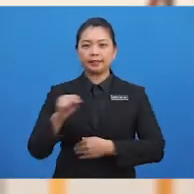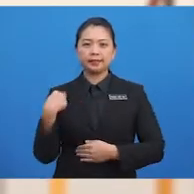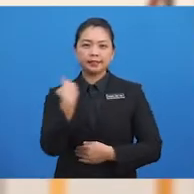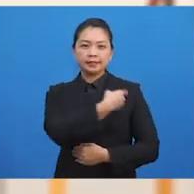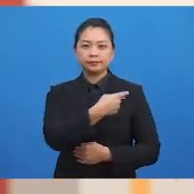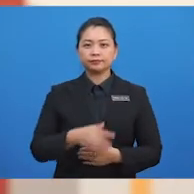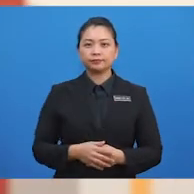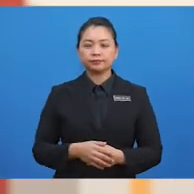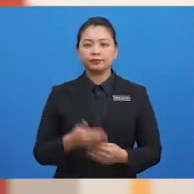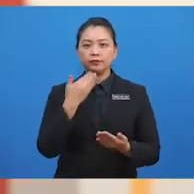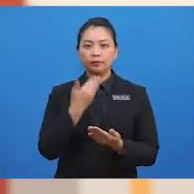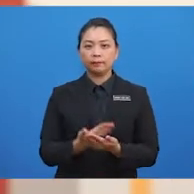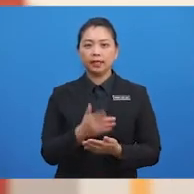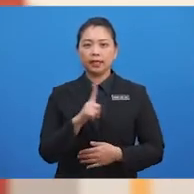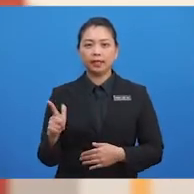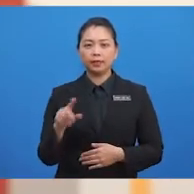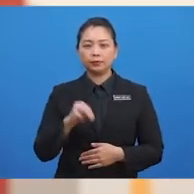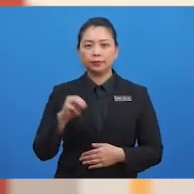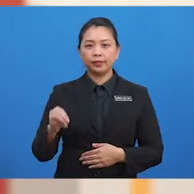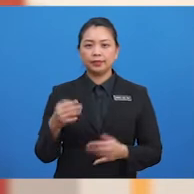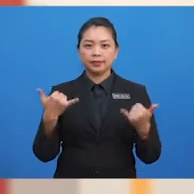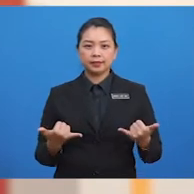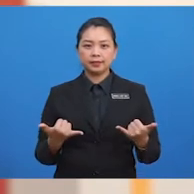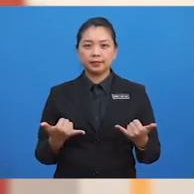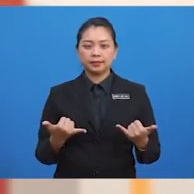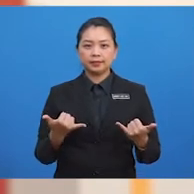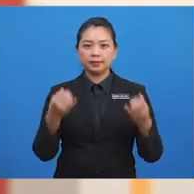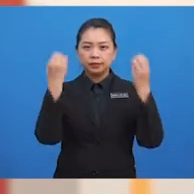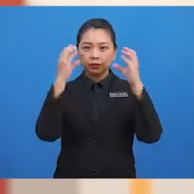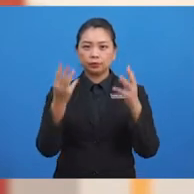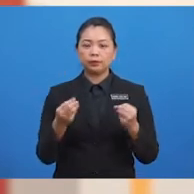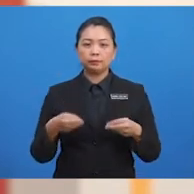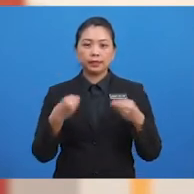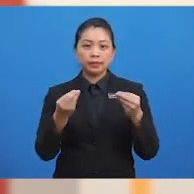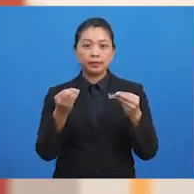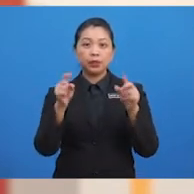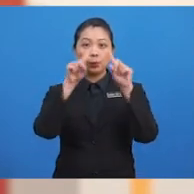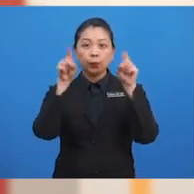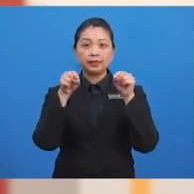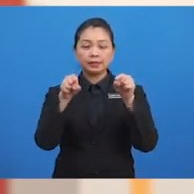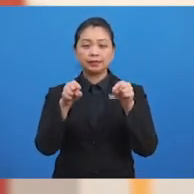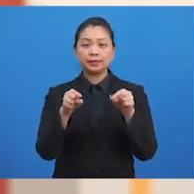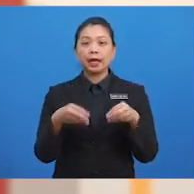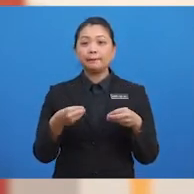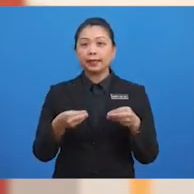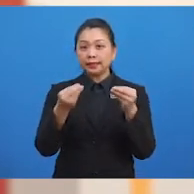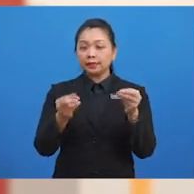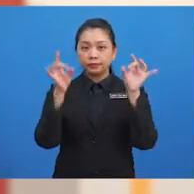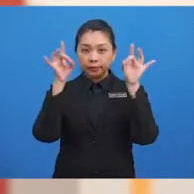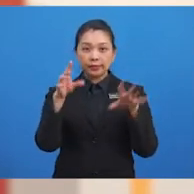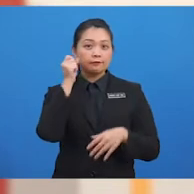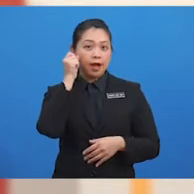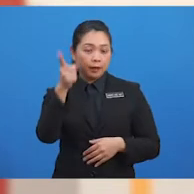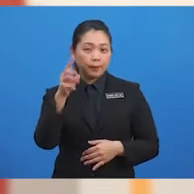kita. Baiklah, murid-murid. Sekarang, Cikgu nak beri kuis bagi menguji kefahaman